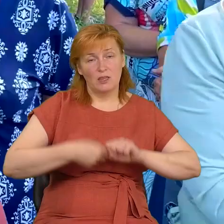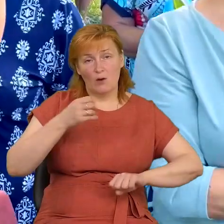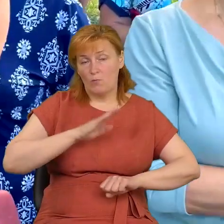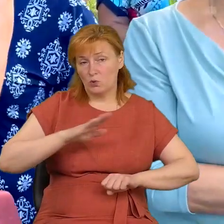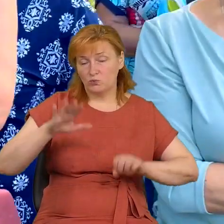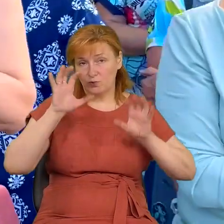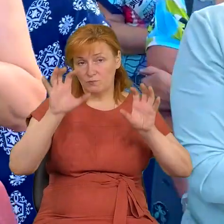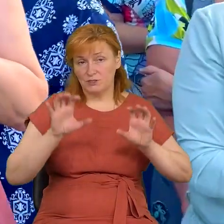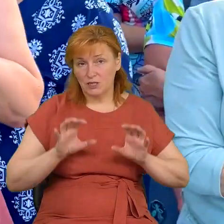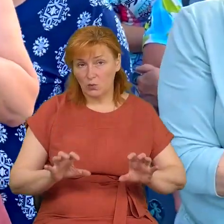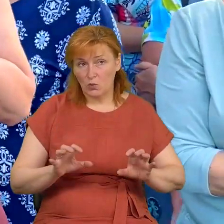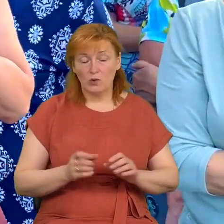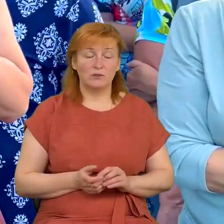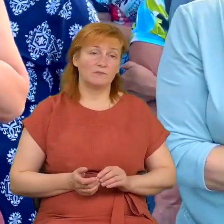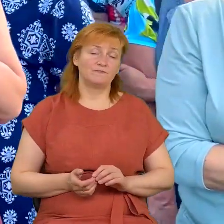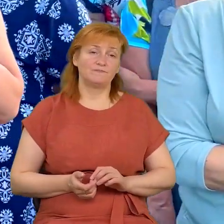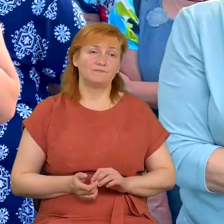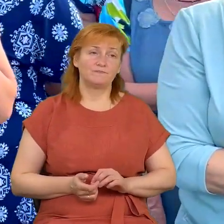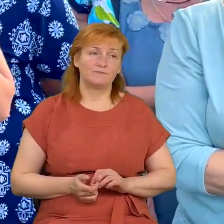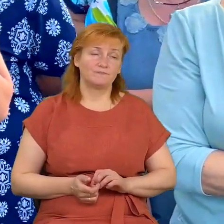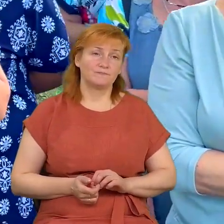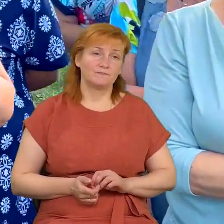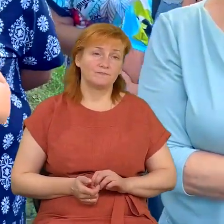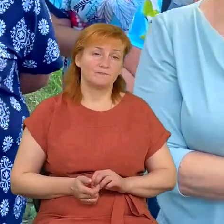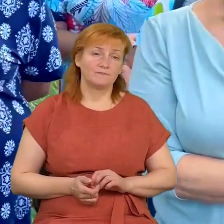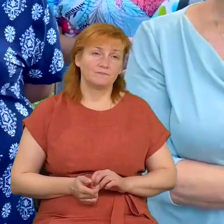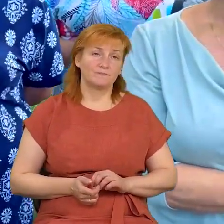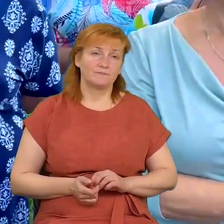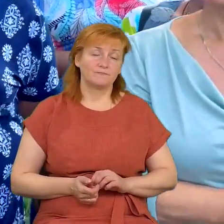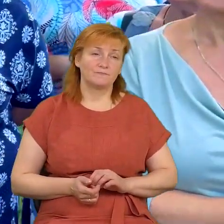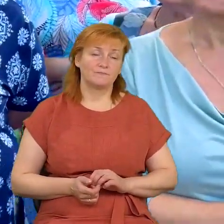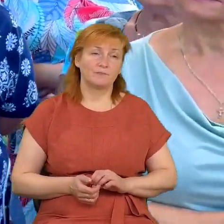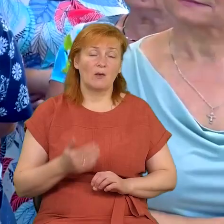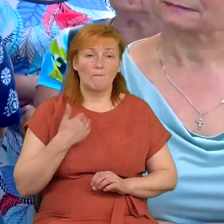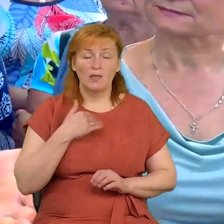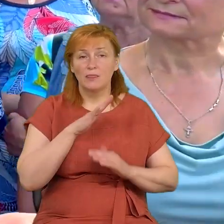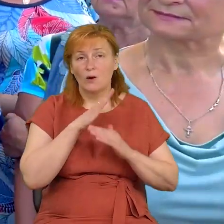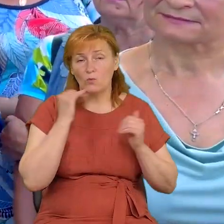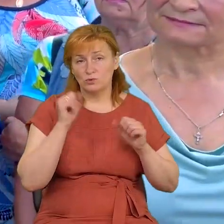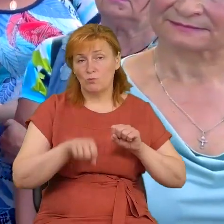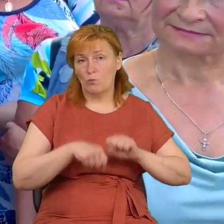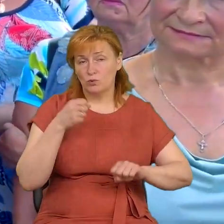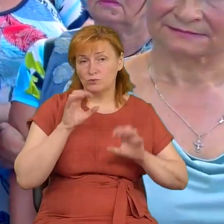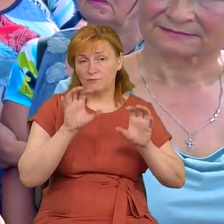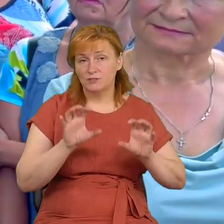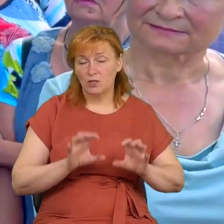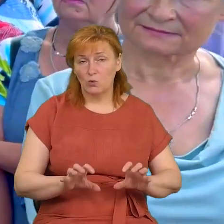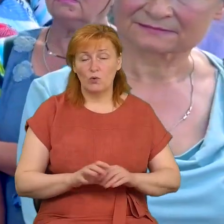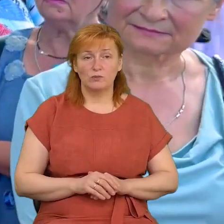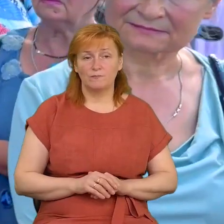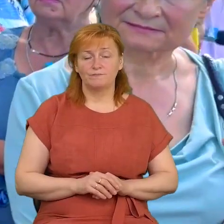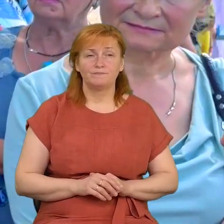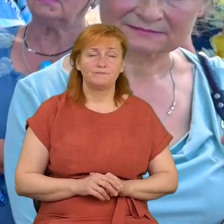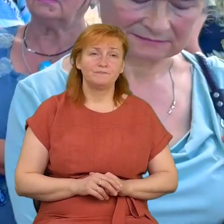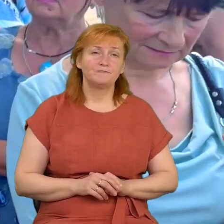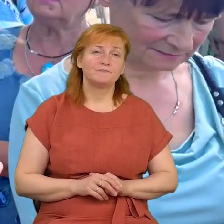церкву на даний момент не заходимо. Розумієте? Ми не хочемо порушувати закон і те, що ми протоколом прийняли, не заходить на даний